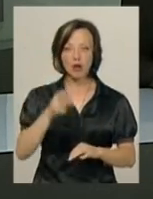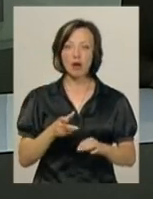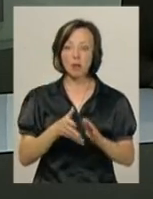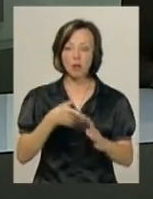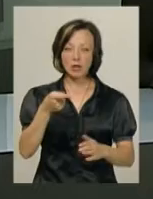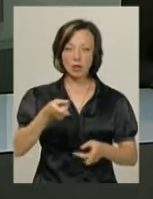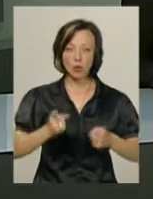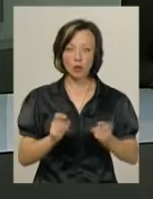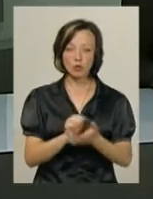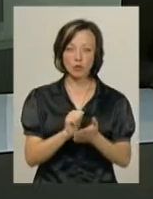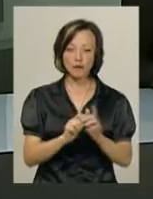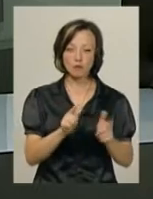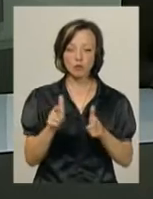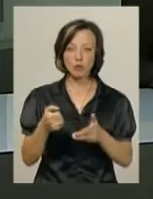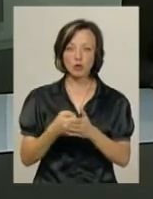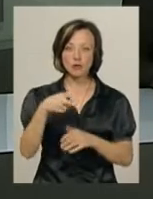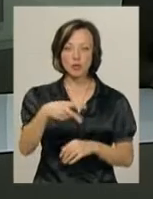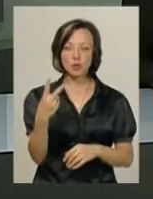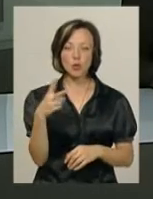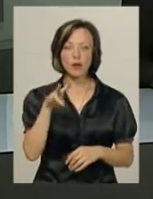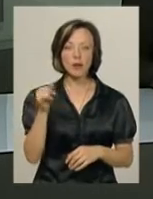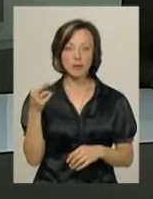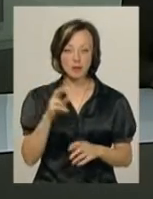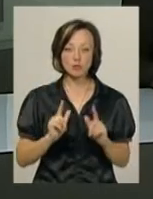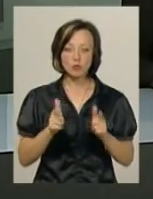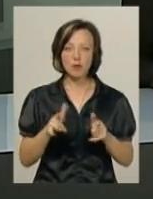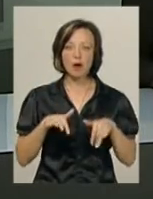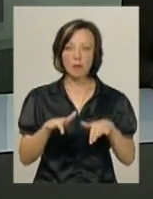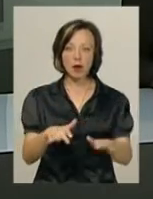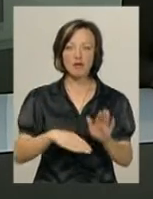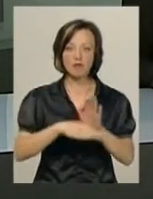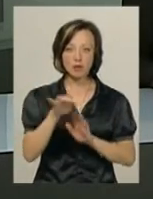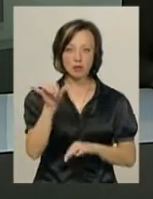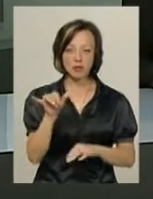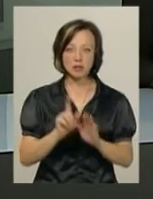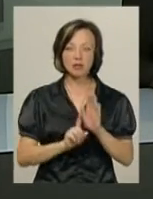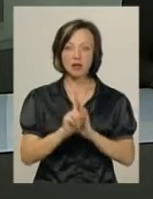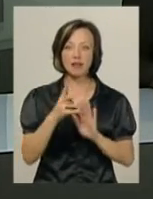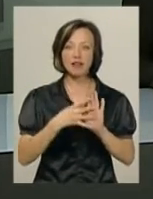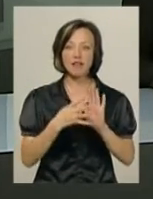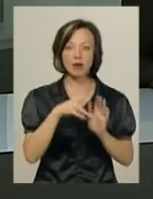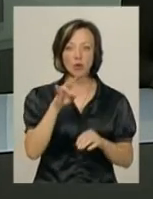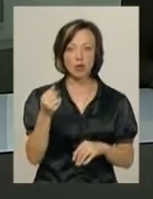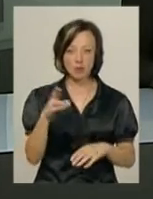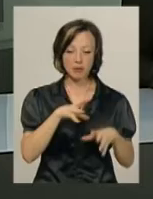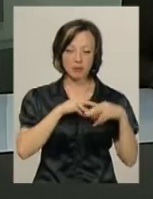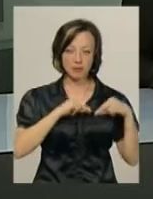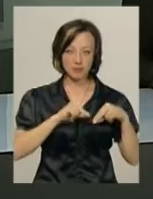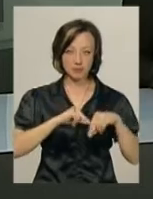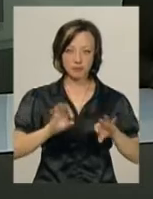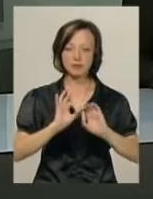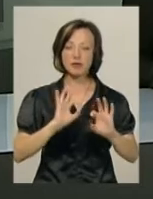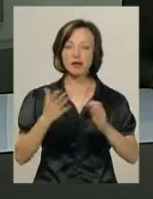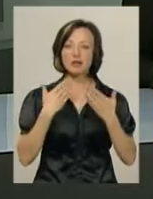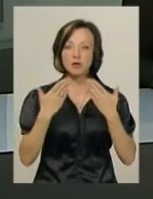оригінали документів вступники можуть до 22 липня. Вступна кампанія у виші, нагадаю, стартувала 9 липня. Моя колега Ірина Аріон